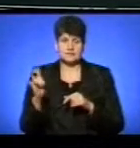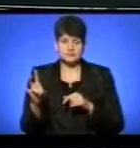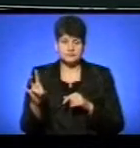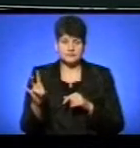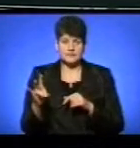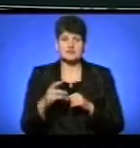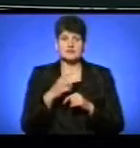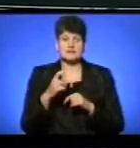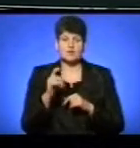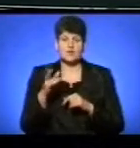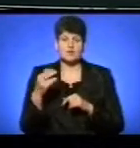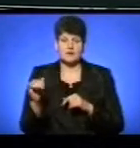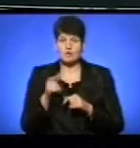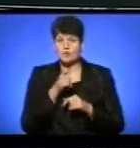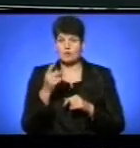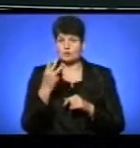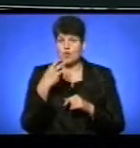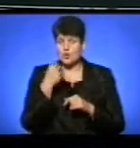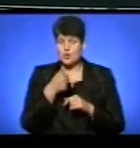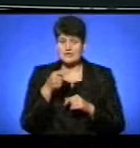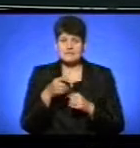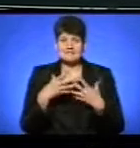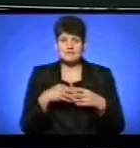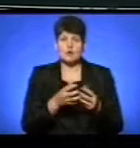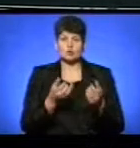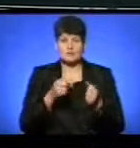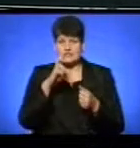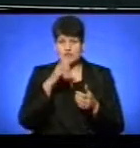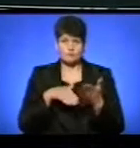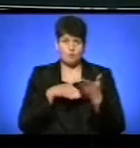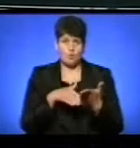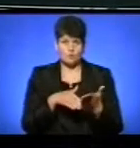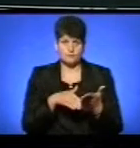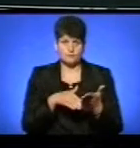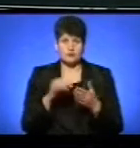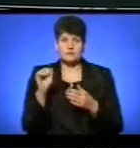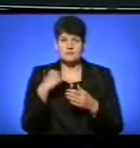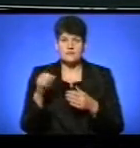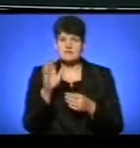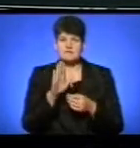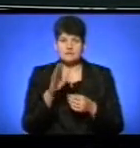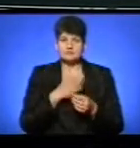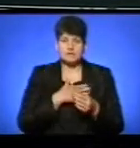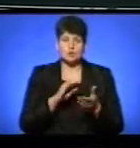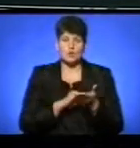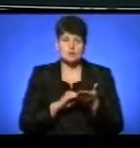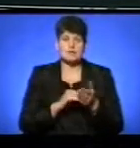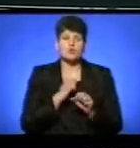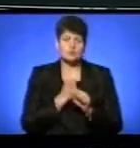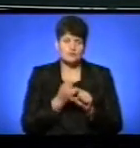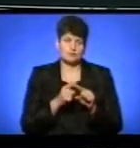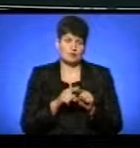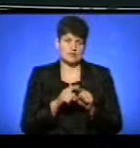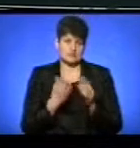словами Христини Гуйван, протягом трьох років її сім'я отримувала державну допомогу. У серпні та вересні наші кореспонденти робили про це